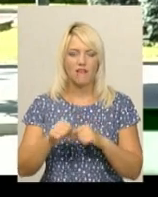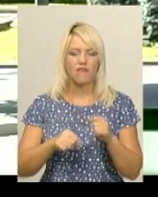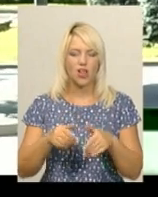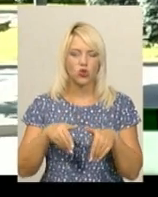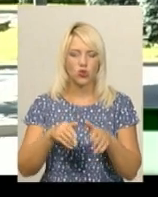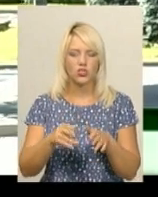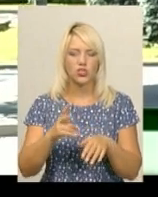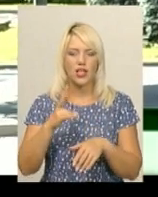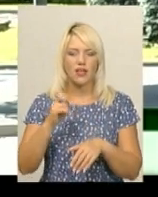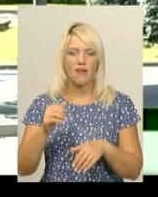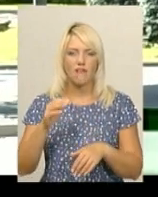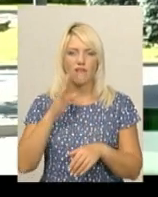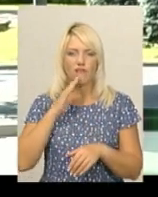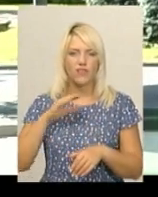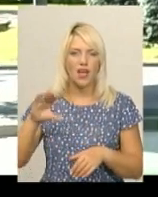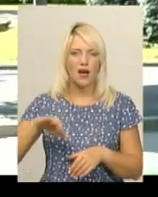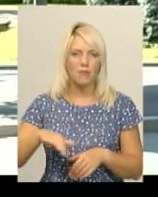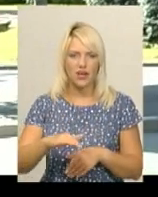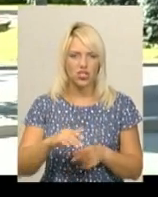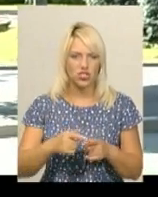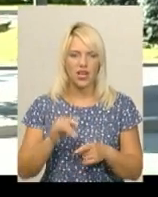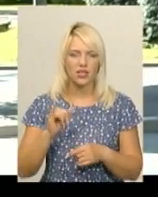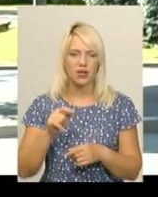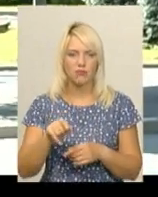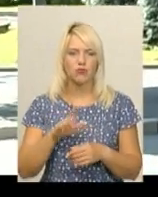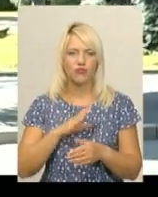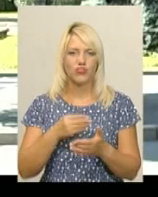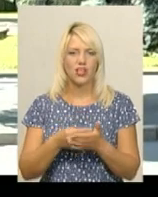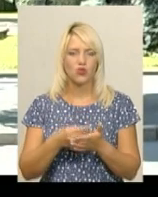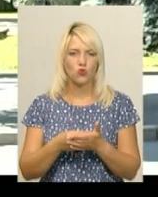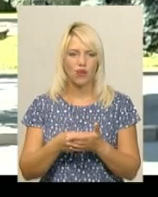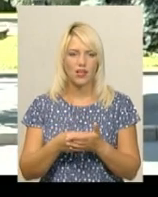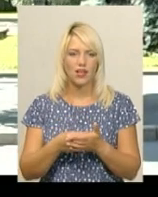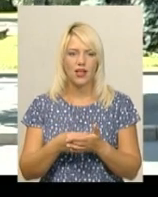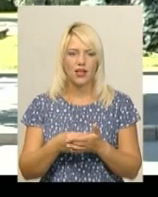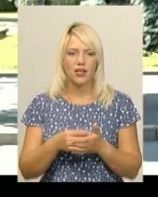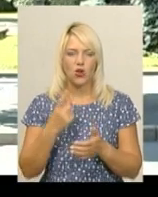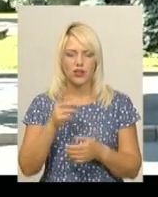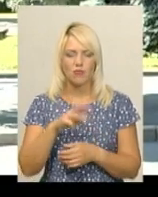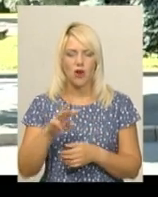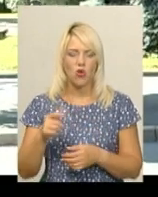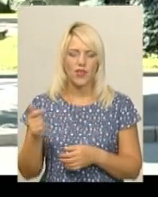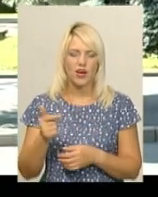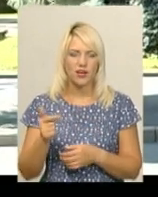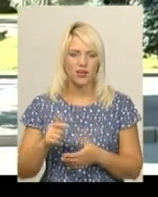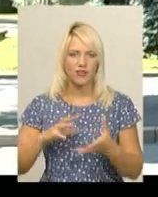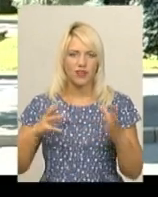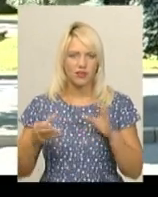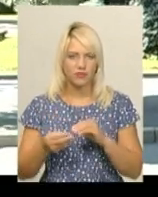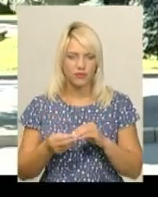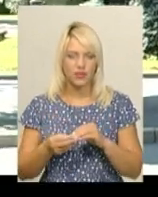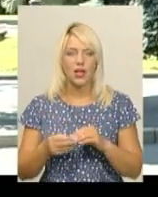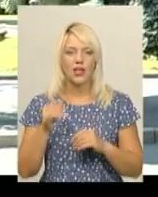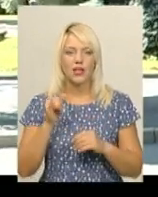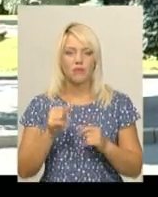набережній, але там було ще до фінансування, тобто там приблизно 1 мільйон гривень сума вийшла. В